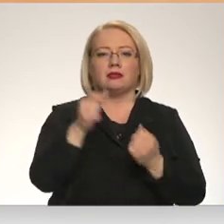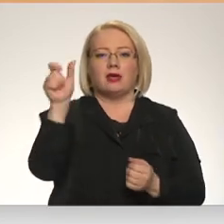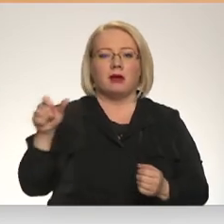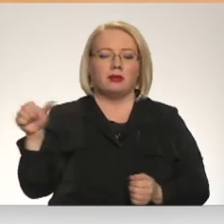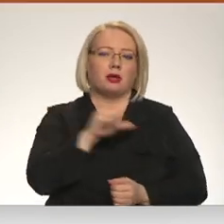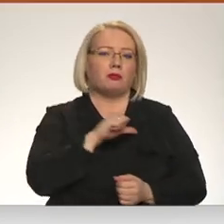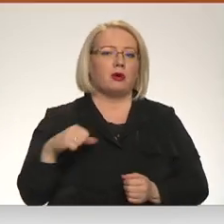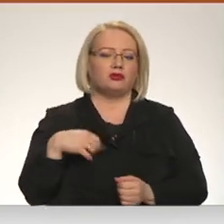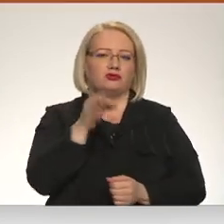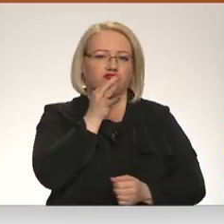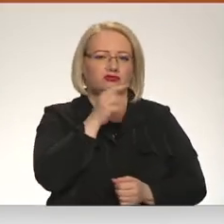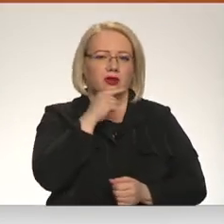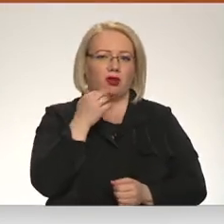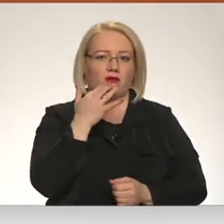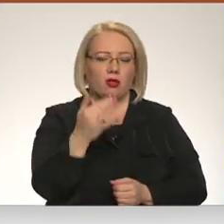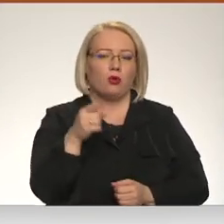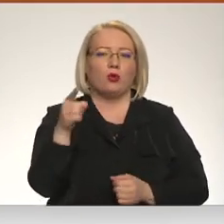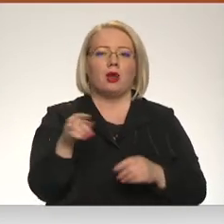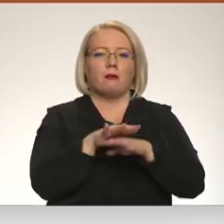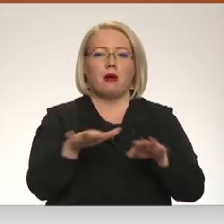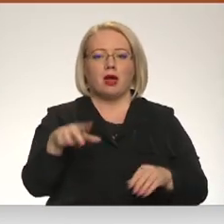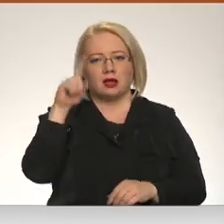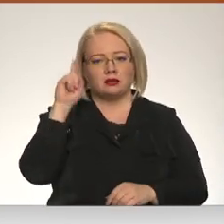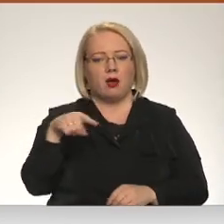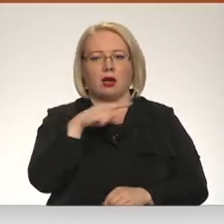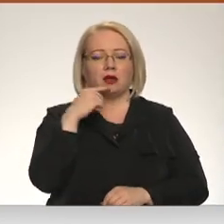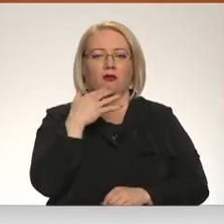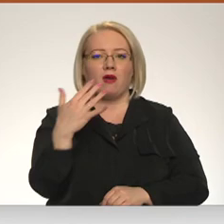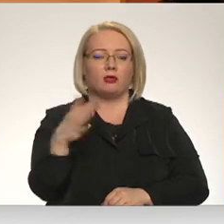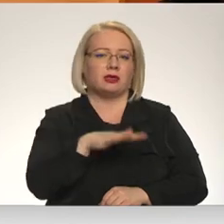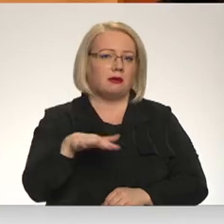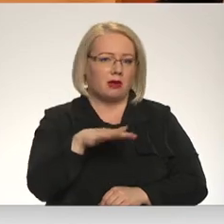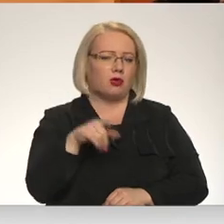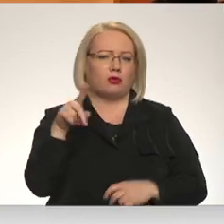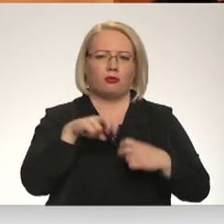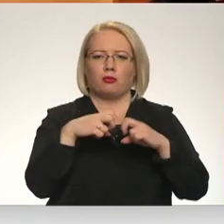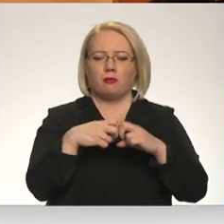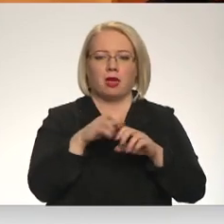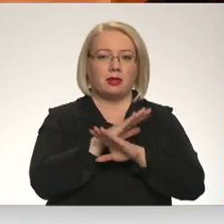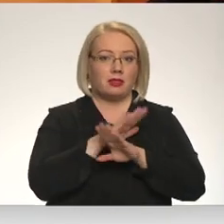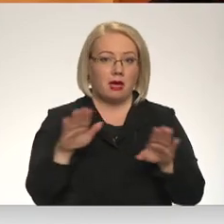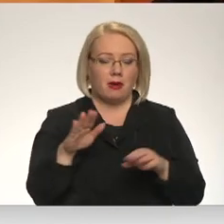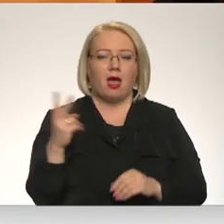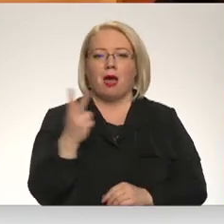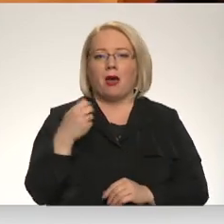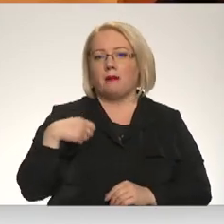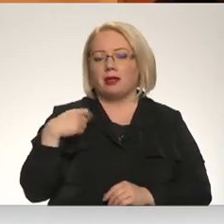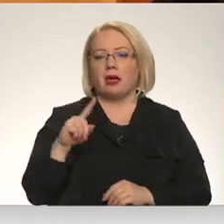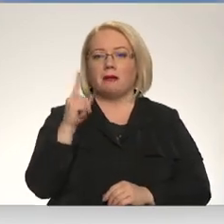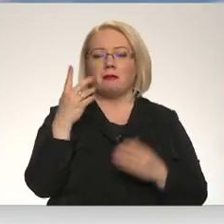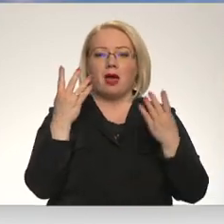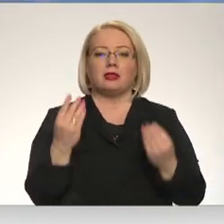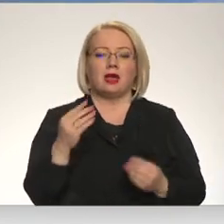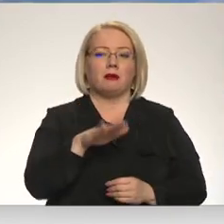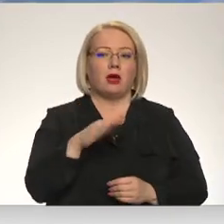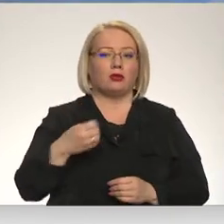pašrunāt krieviski, un tur arī ir bērni, kas runāt krievu valodā ģimenē. Tur problēmas mums nebija. Meitām šī ir pirmā diena bērndārzā,